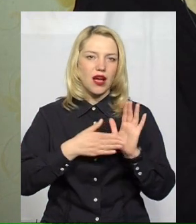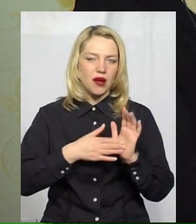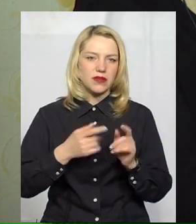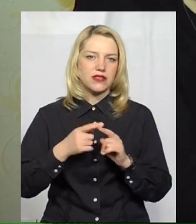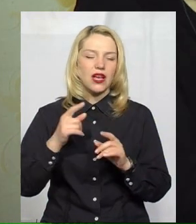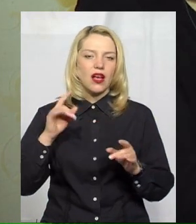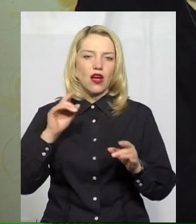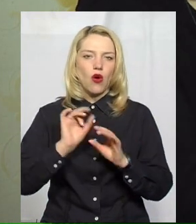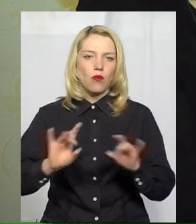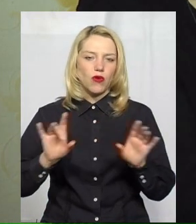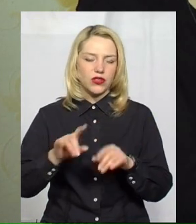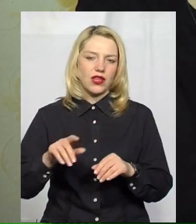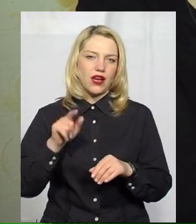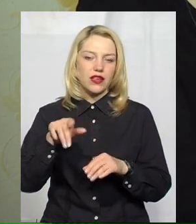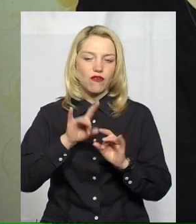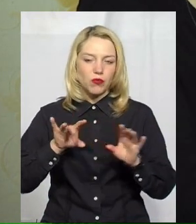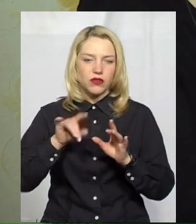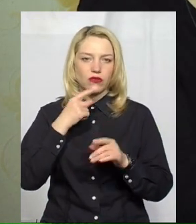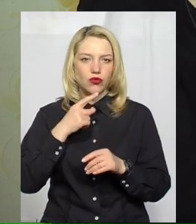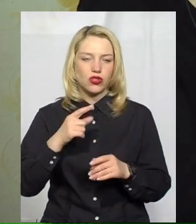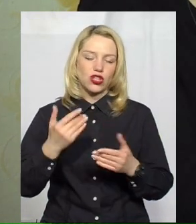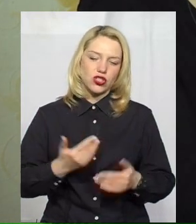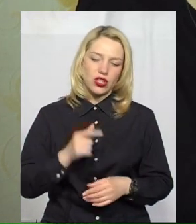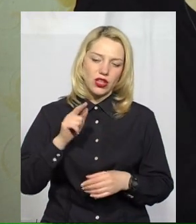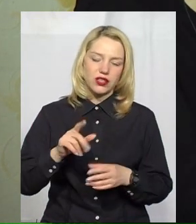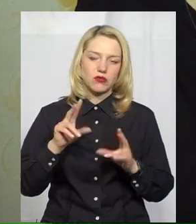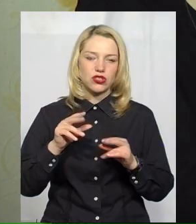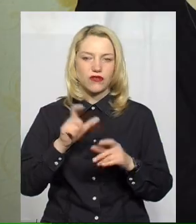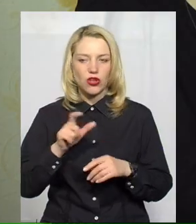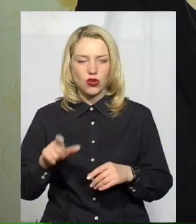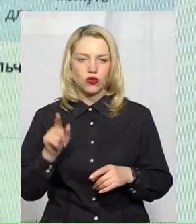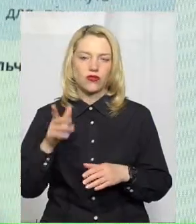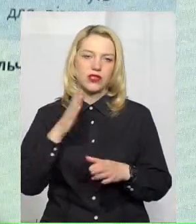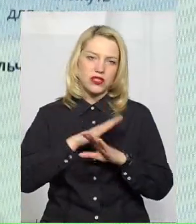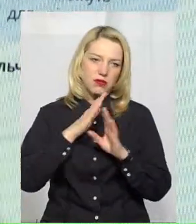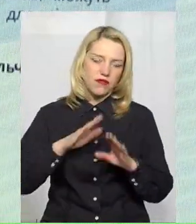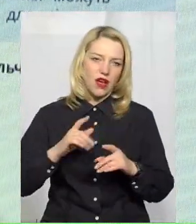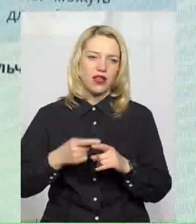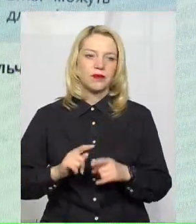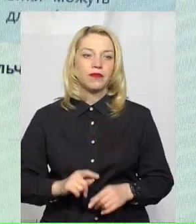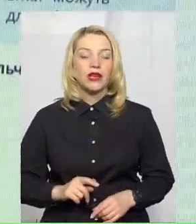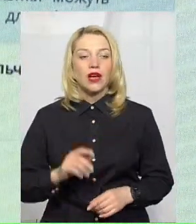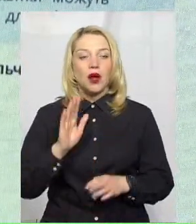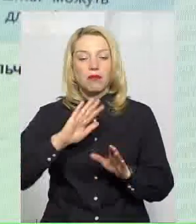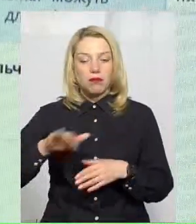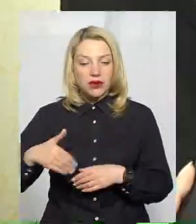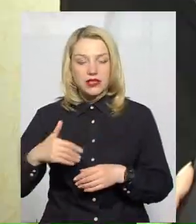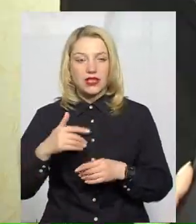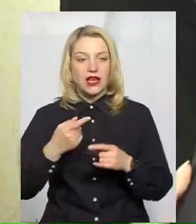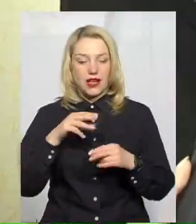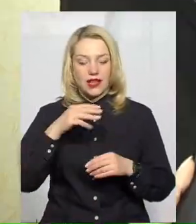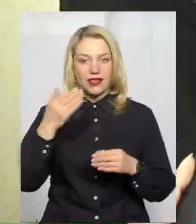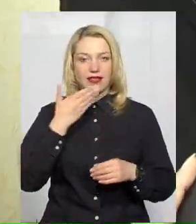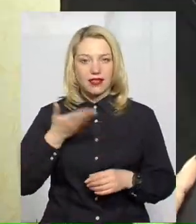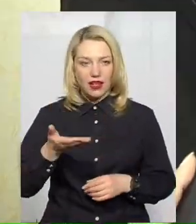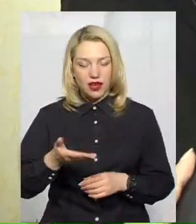люди. Вони працювали і співали пісень, бо праця приносила їм радість. Після тексту усні завдання їх школярів виконують